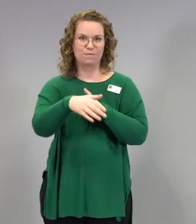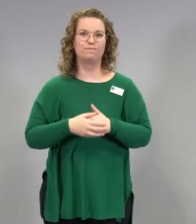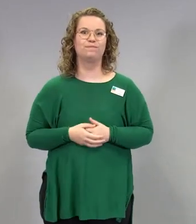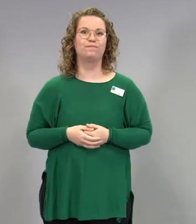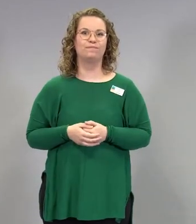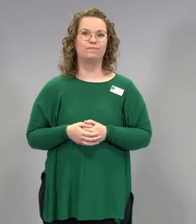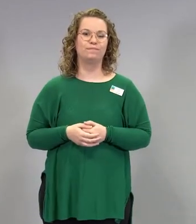Kiitos. Kiitos.